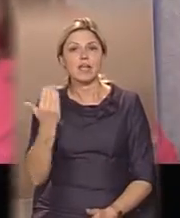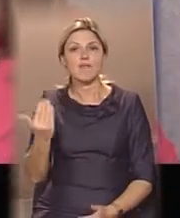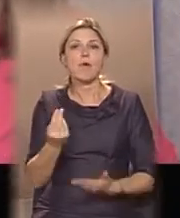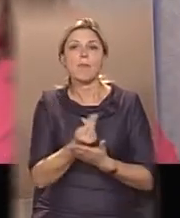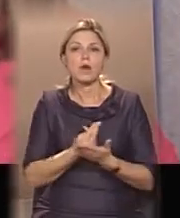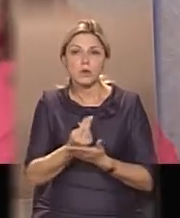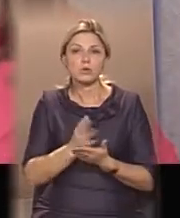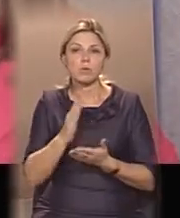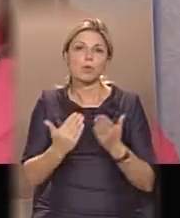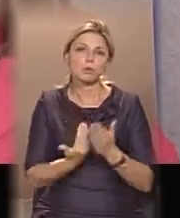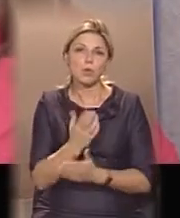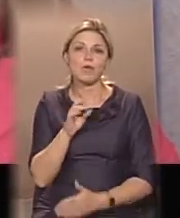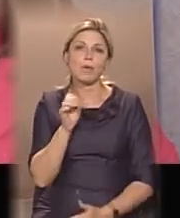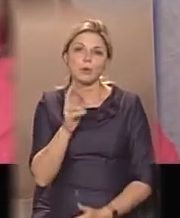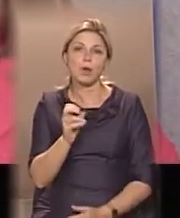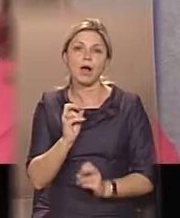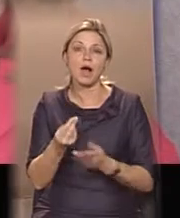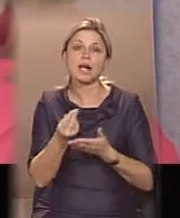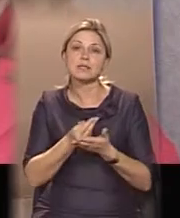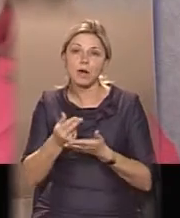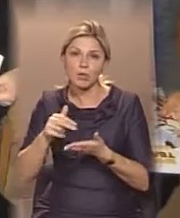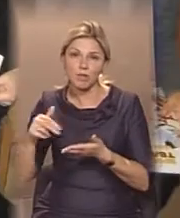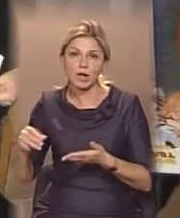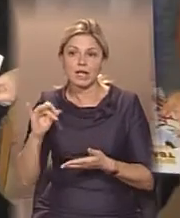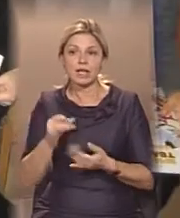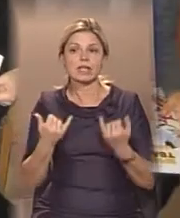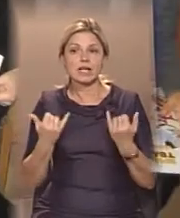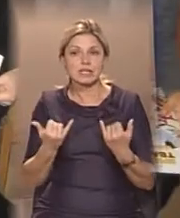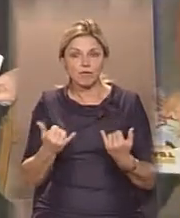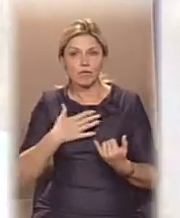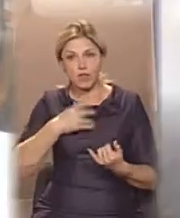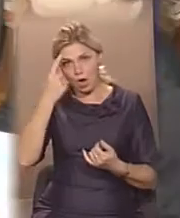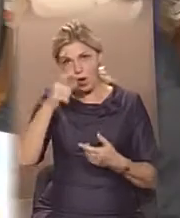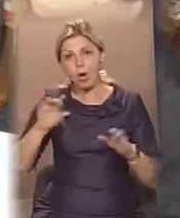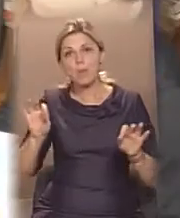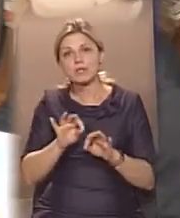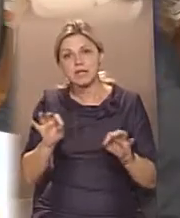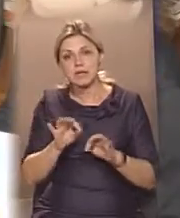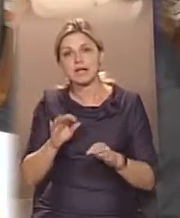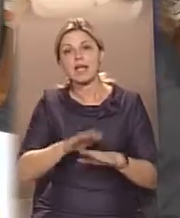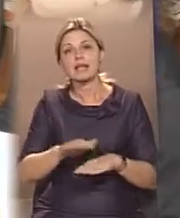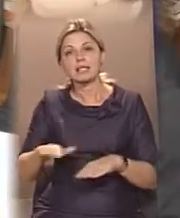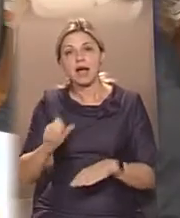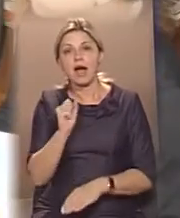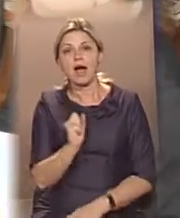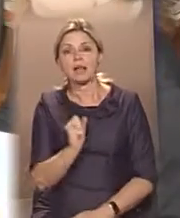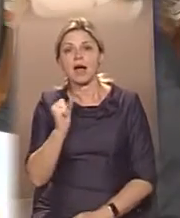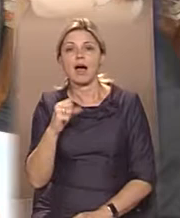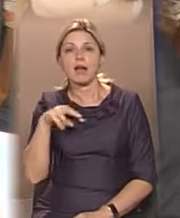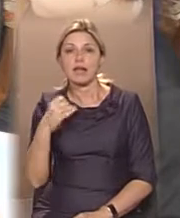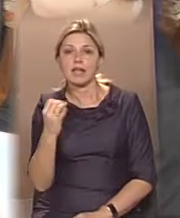блоком, як розмальовки. І на сьогоднішній день наш композитор дитячий Анна Олєйнікова